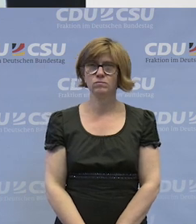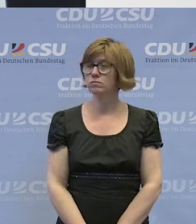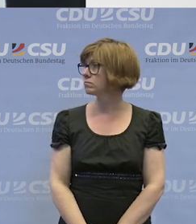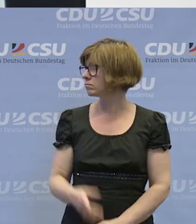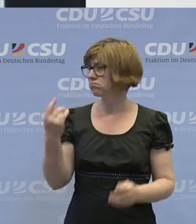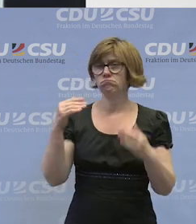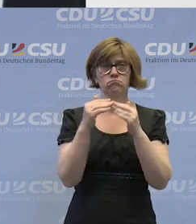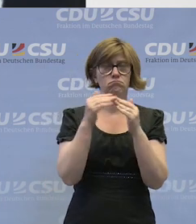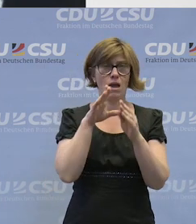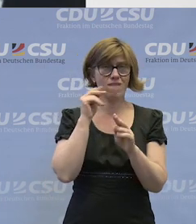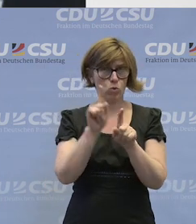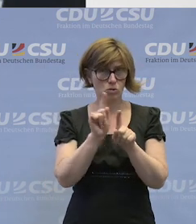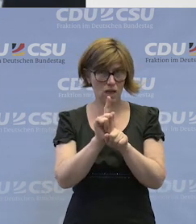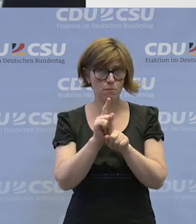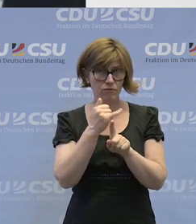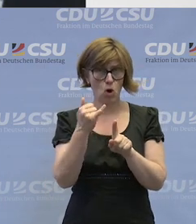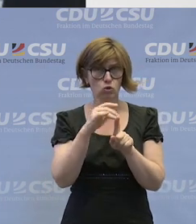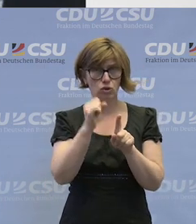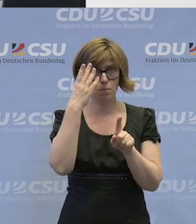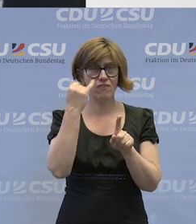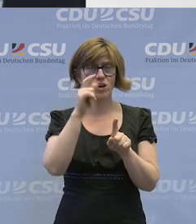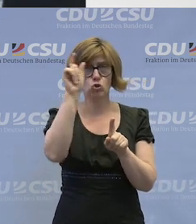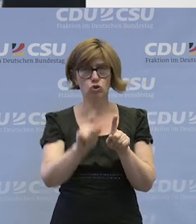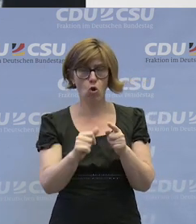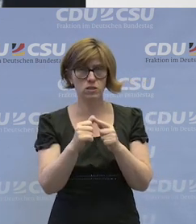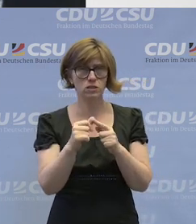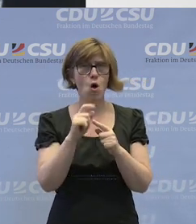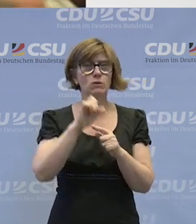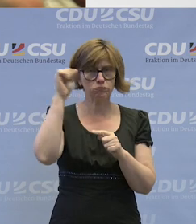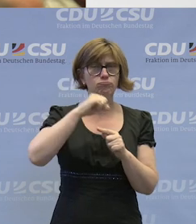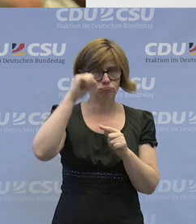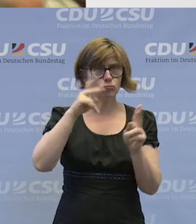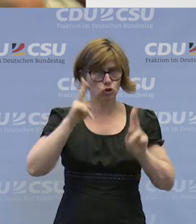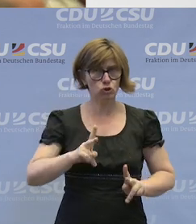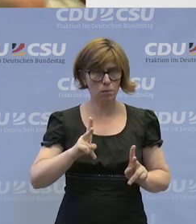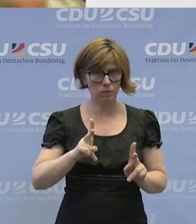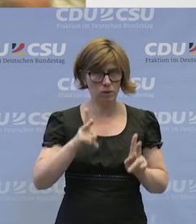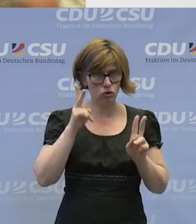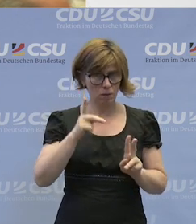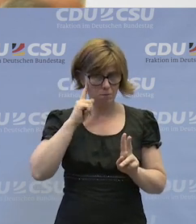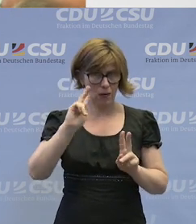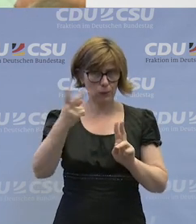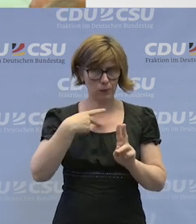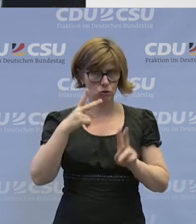Das deckt sich auch mit Ihren Erfahrungen, Frau Stadtmann. Frau Schulz, da meine ich auch so ein leichtes Nicken entdeckt zu haben.